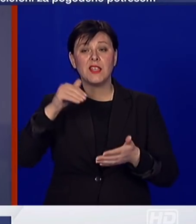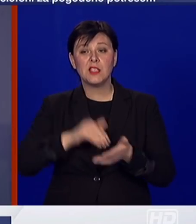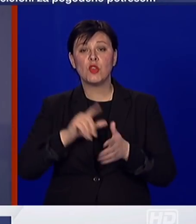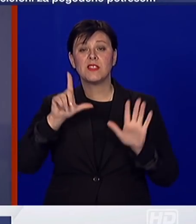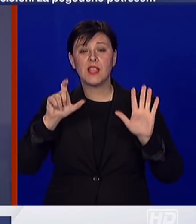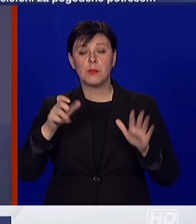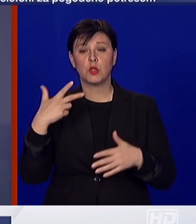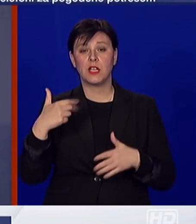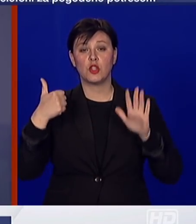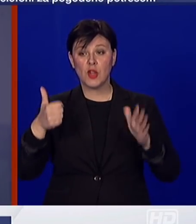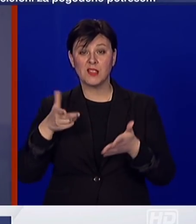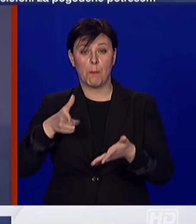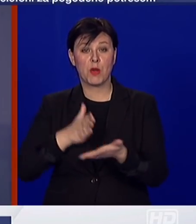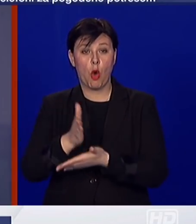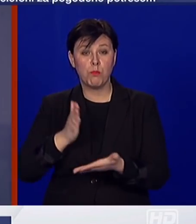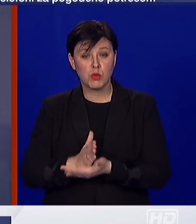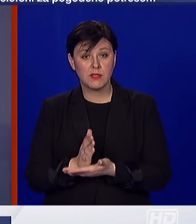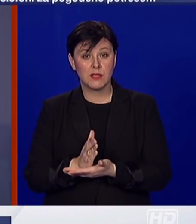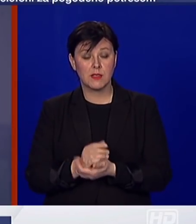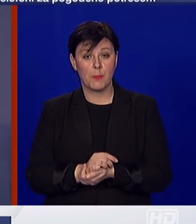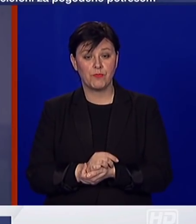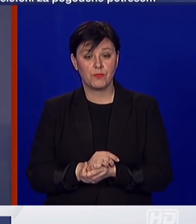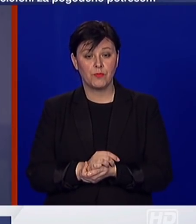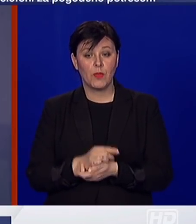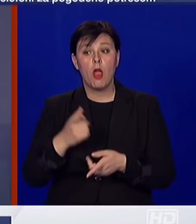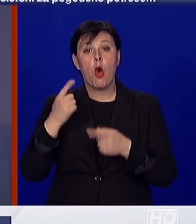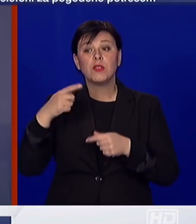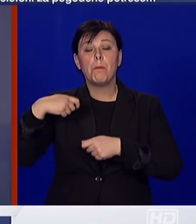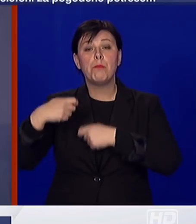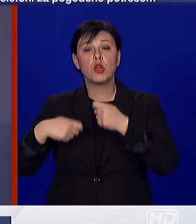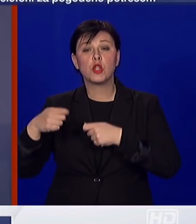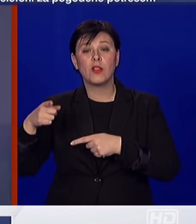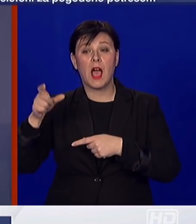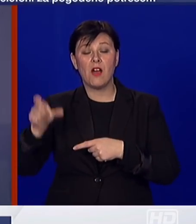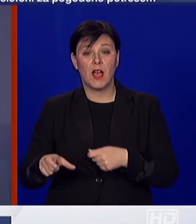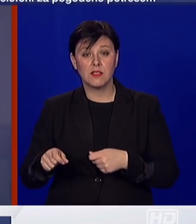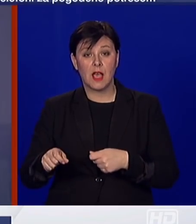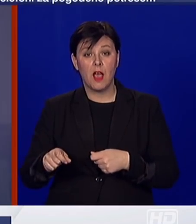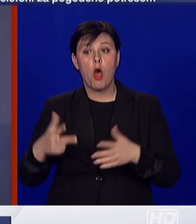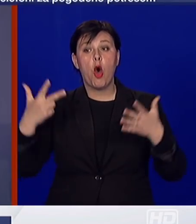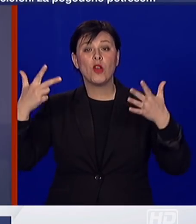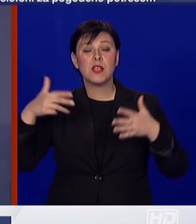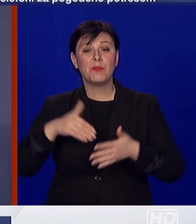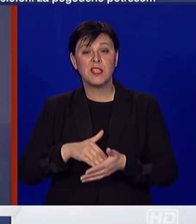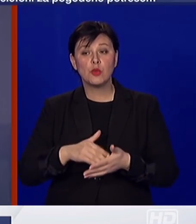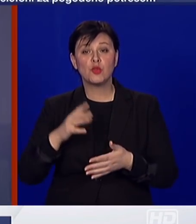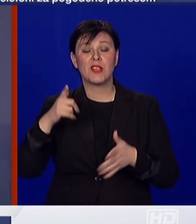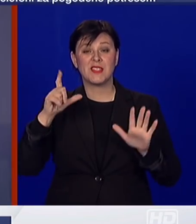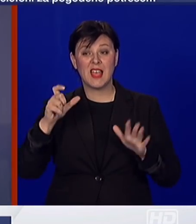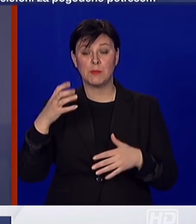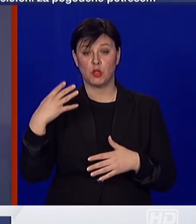takvih propusnica i to od poslodavaca za 8.740